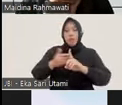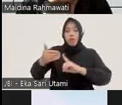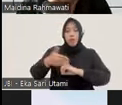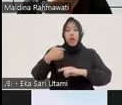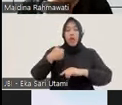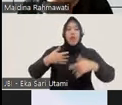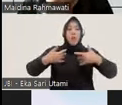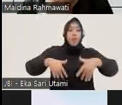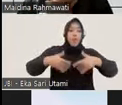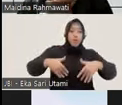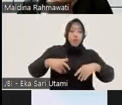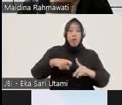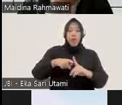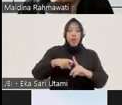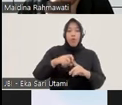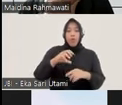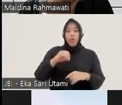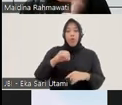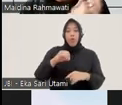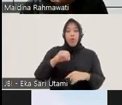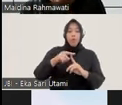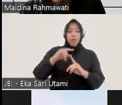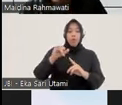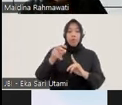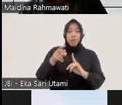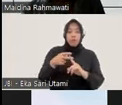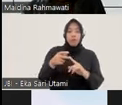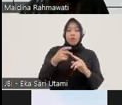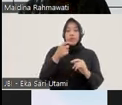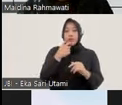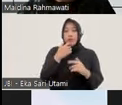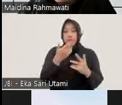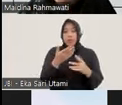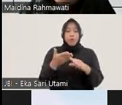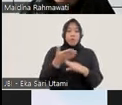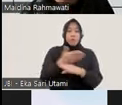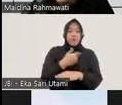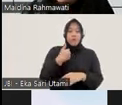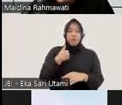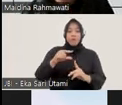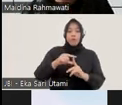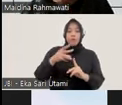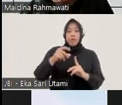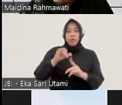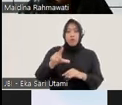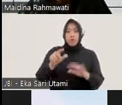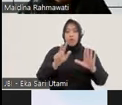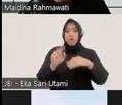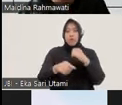korruptif dan dan violent yang terjadi di dalam yang terjadi sebelum adanya perpol 8 tahun 2021